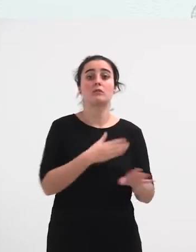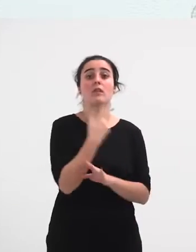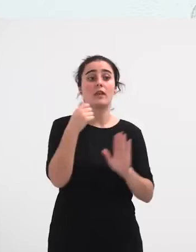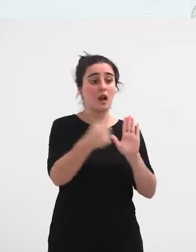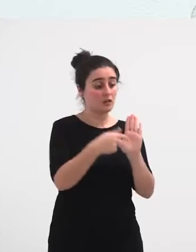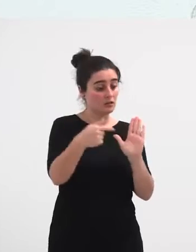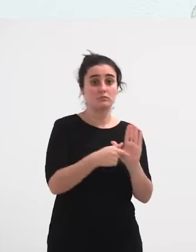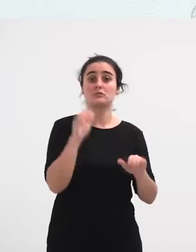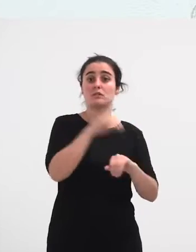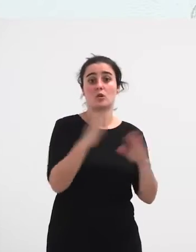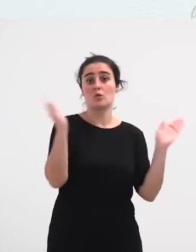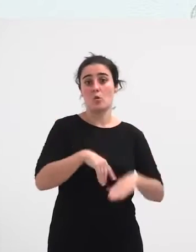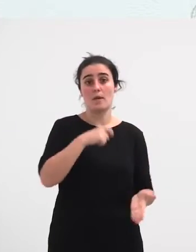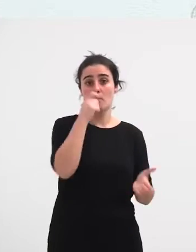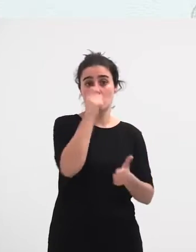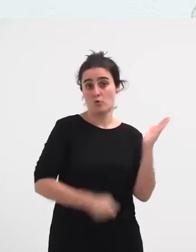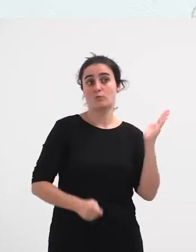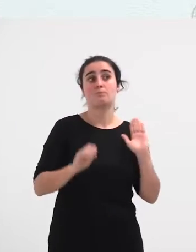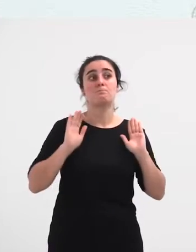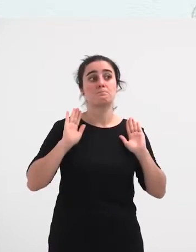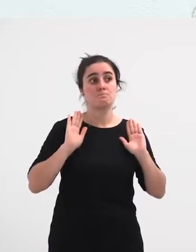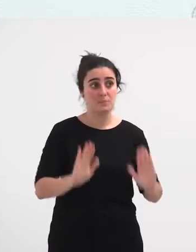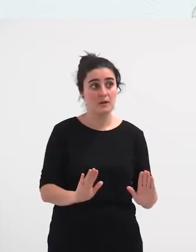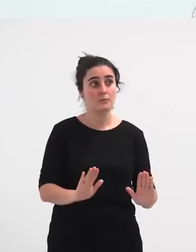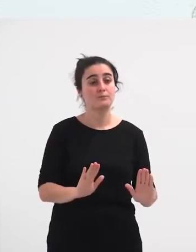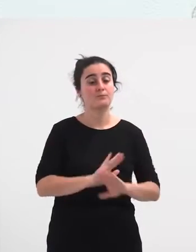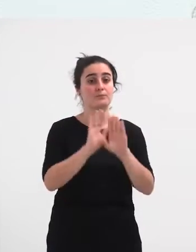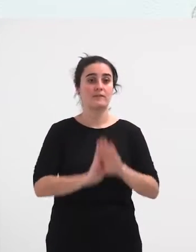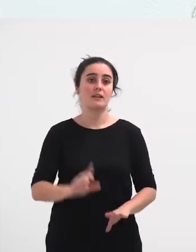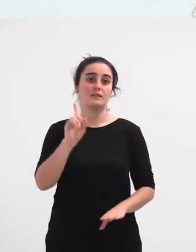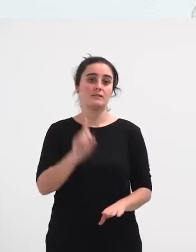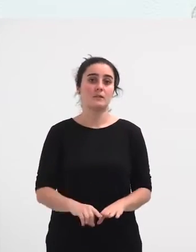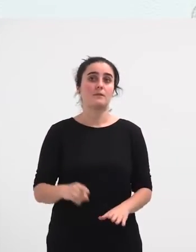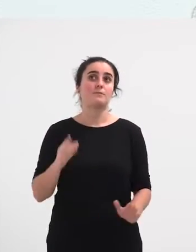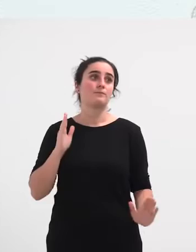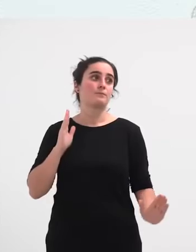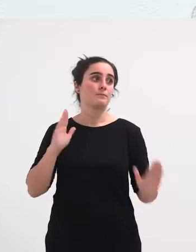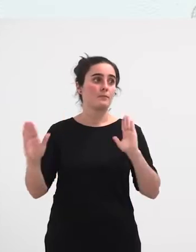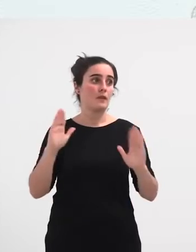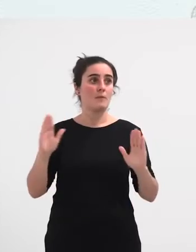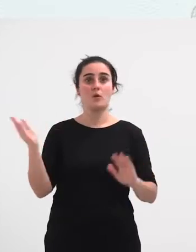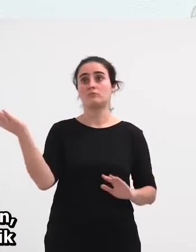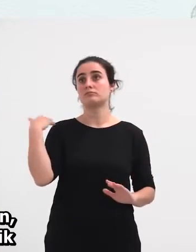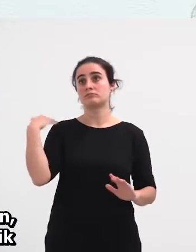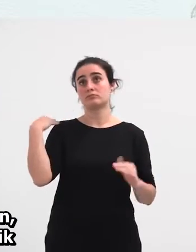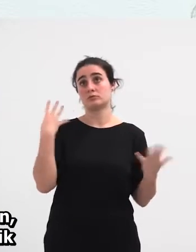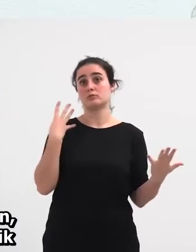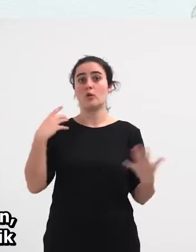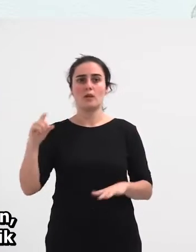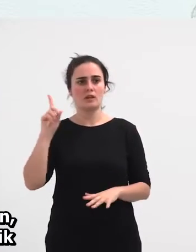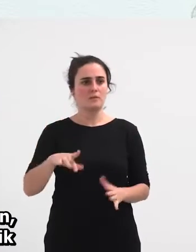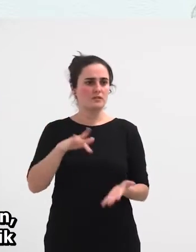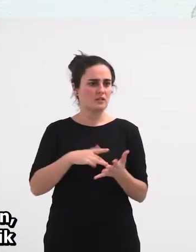jartzen dugu salaketa. Baina, laro geta marreko urteetan, hauztia judizializatu zenean, sekulako